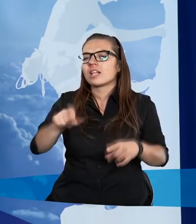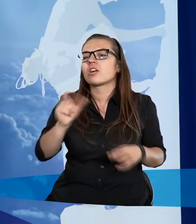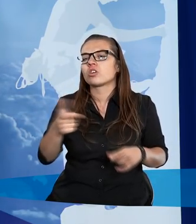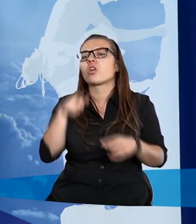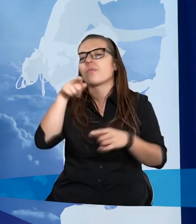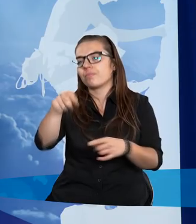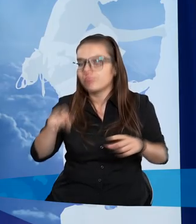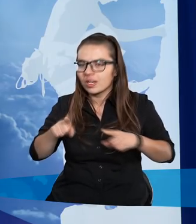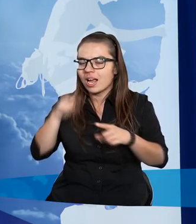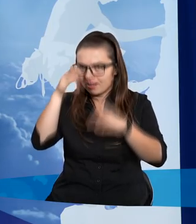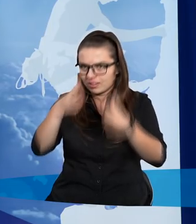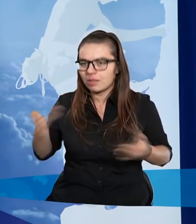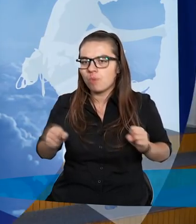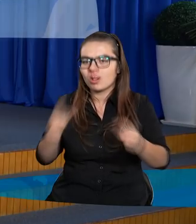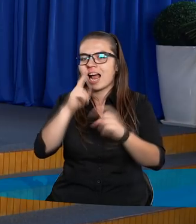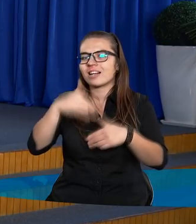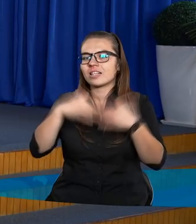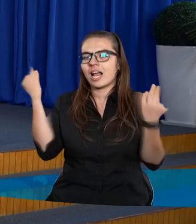co i mnie tak motywuje każdego dnia.